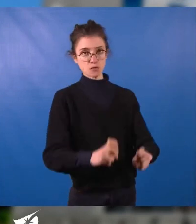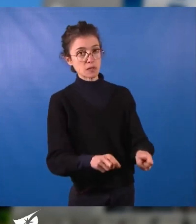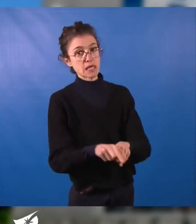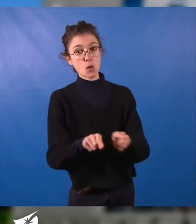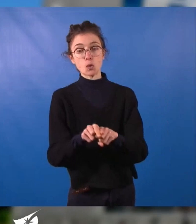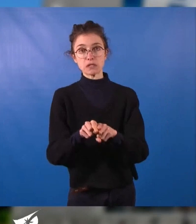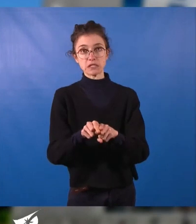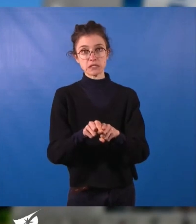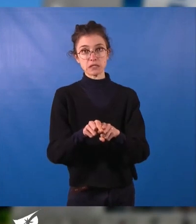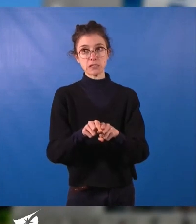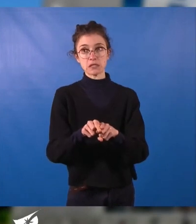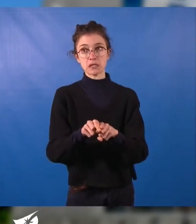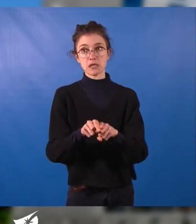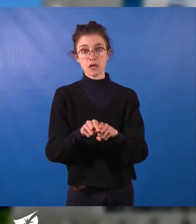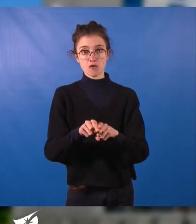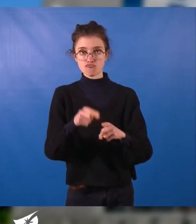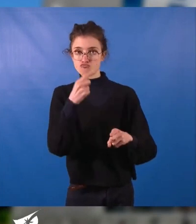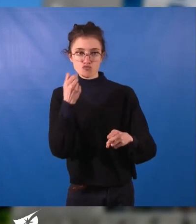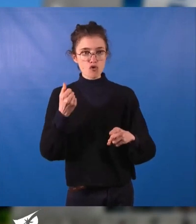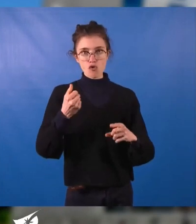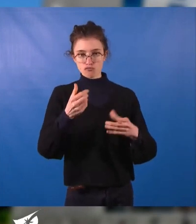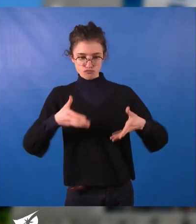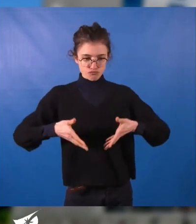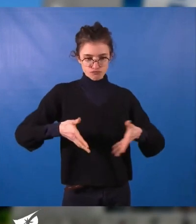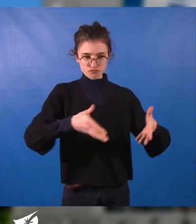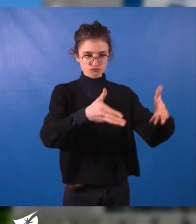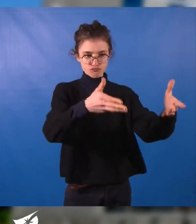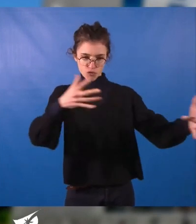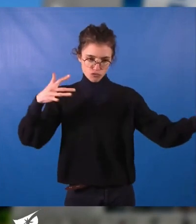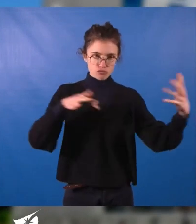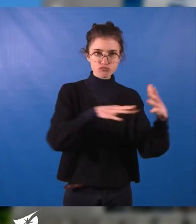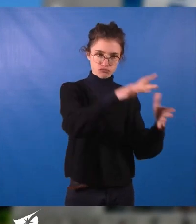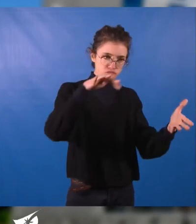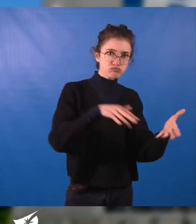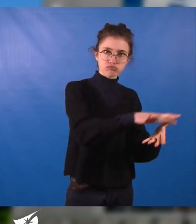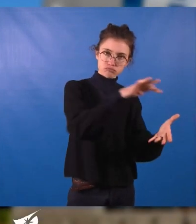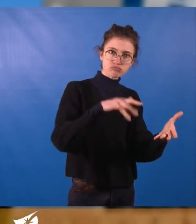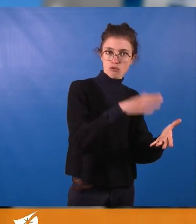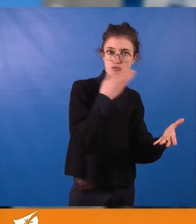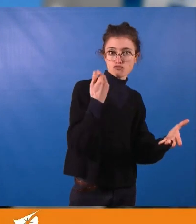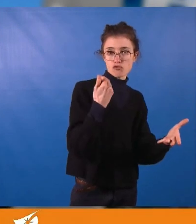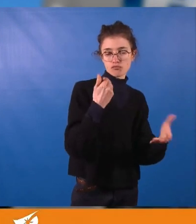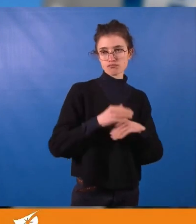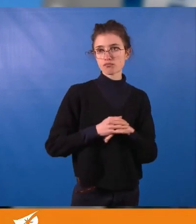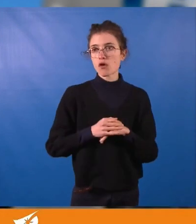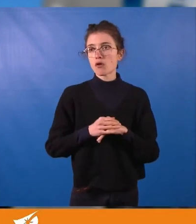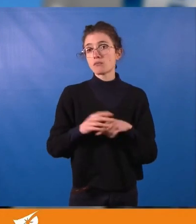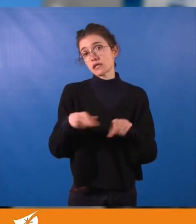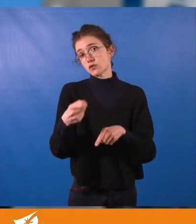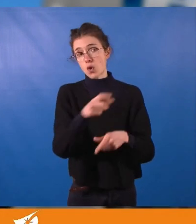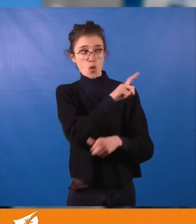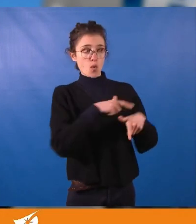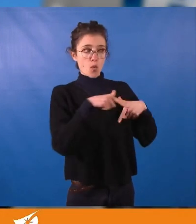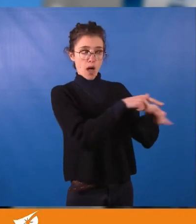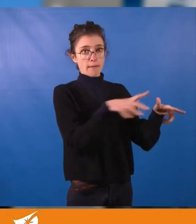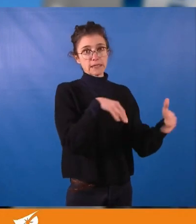l'écoulement de nos cours d'eau, nos rivières, nos ruisseaux, nos étiers, nos fossés et bien sûr la Loire. Le schéma directeur sur les milieux